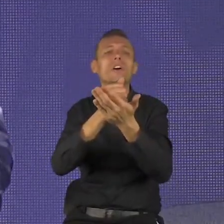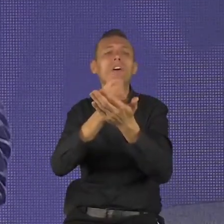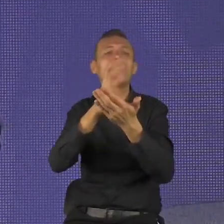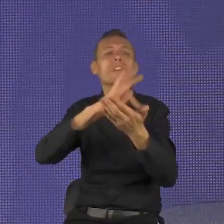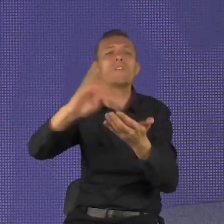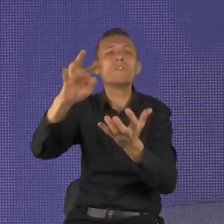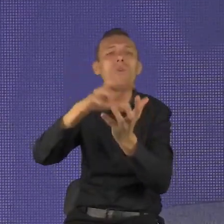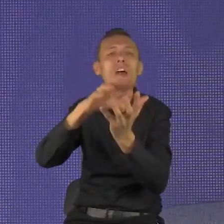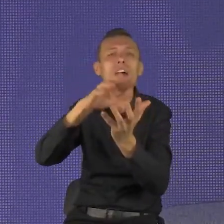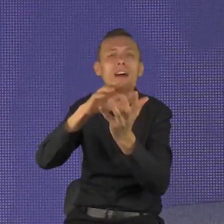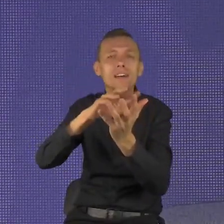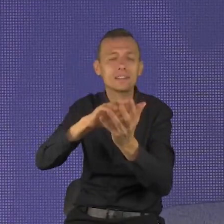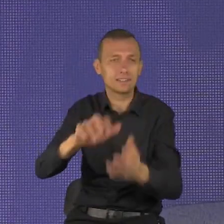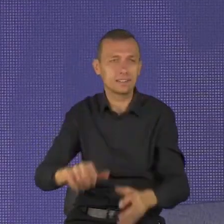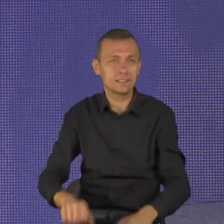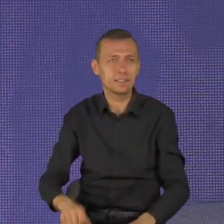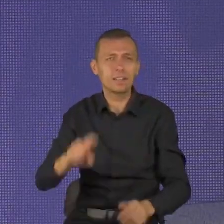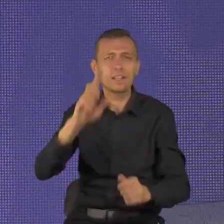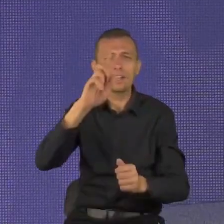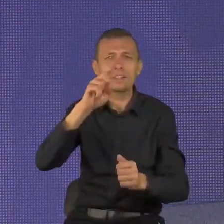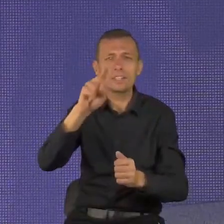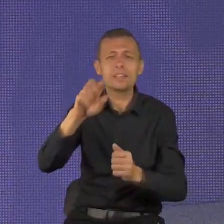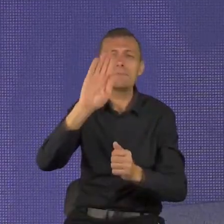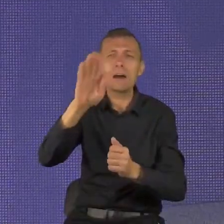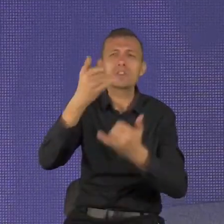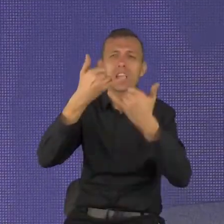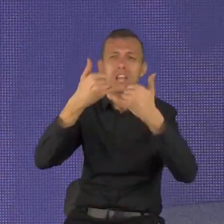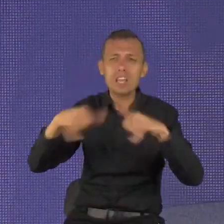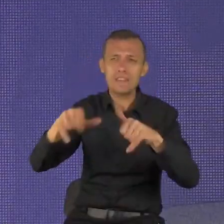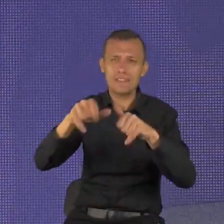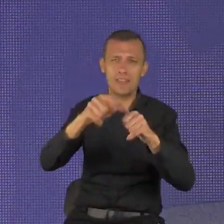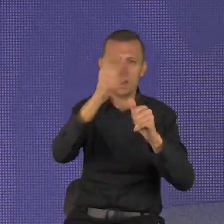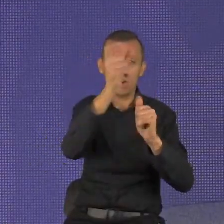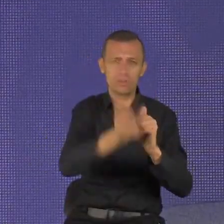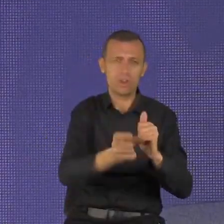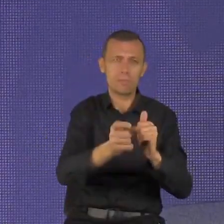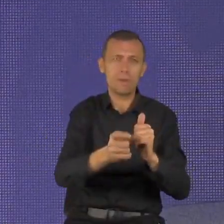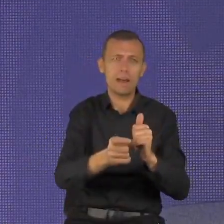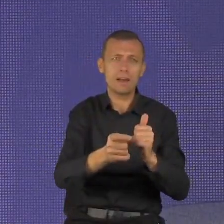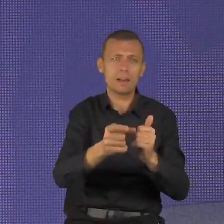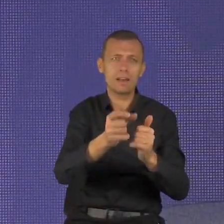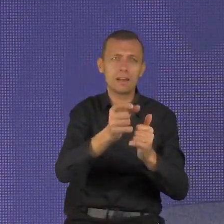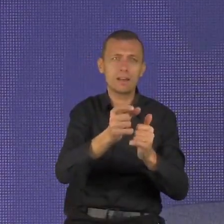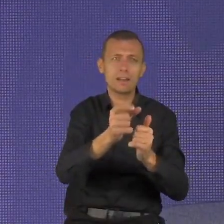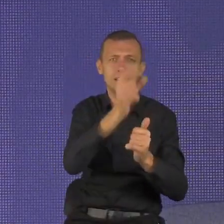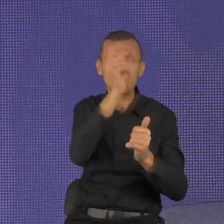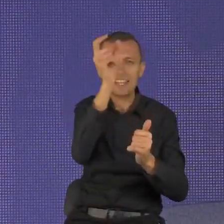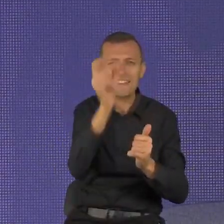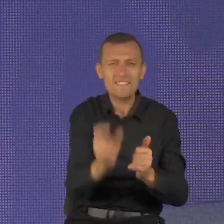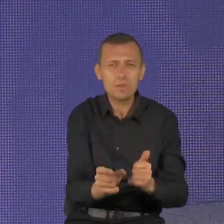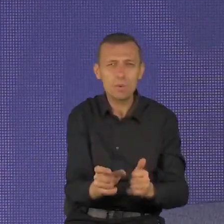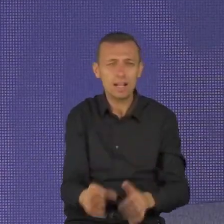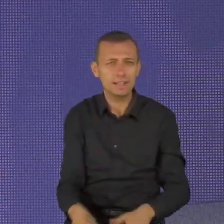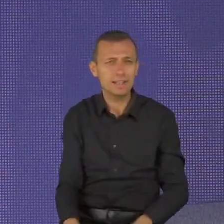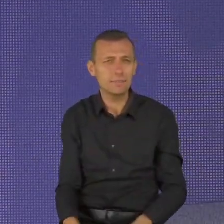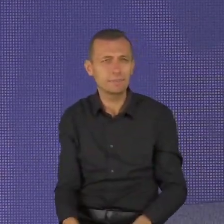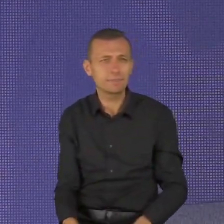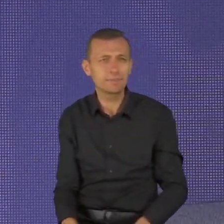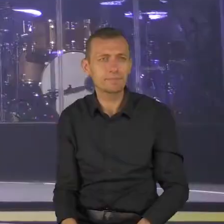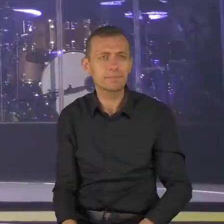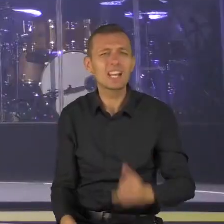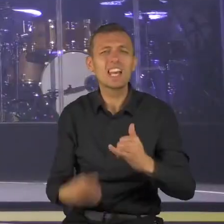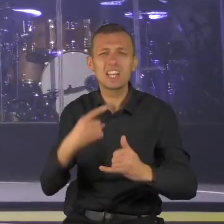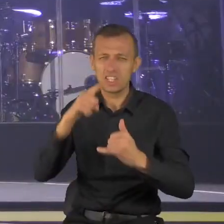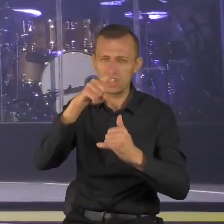sobą. I posłuchaj. Posłuchaj tego uważnie. Im bardziej znasz Chrystusa, tym bardziej